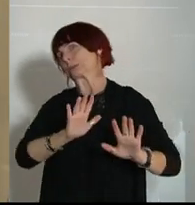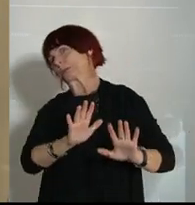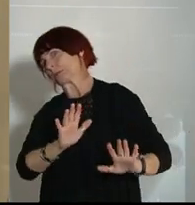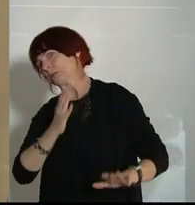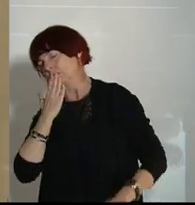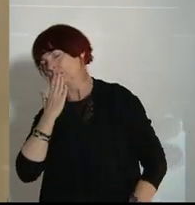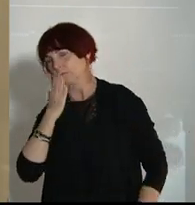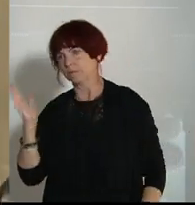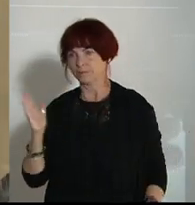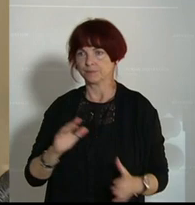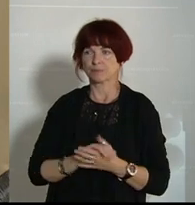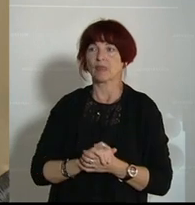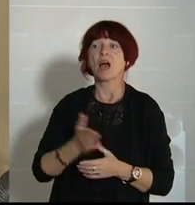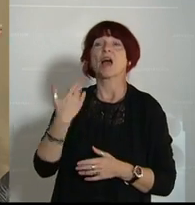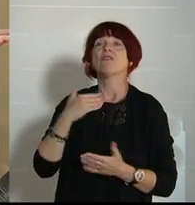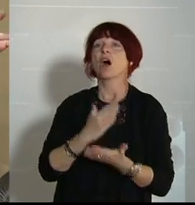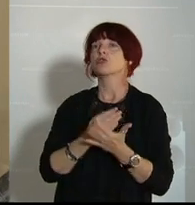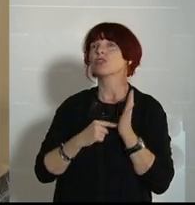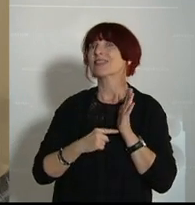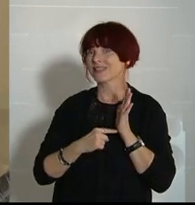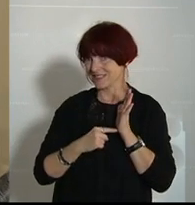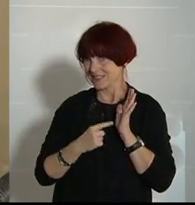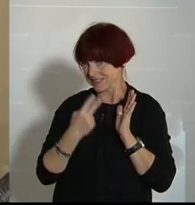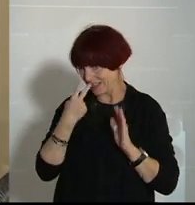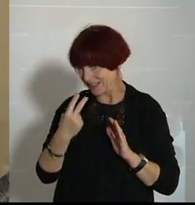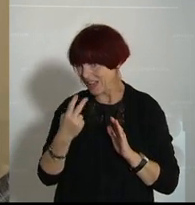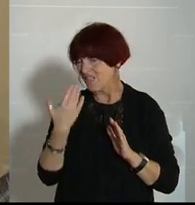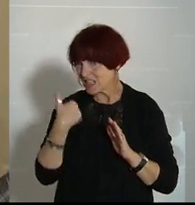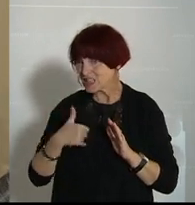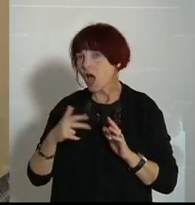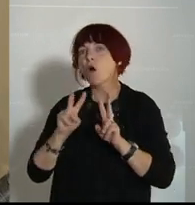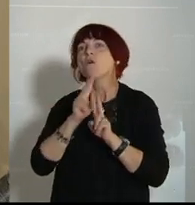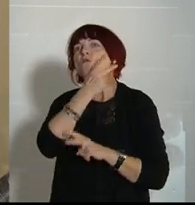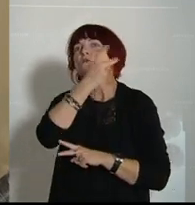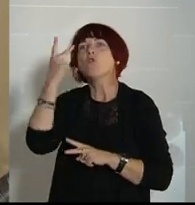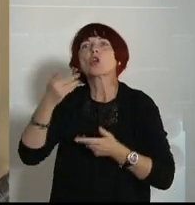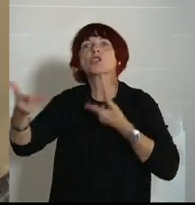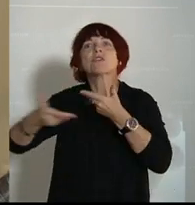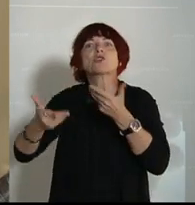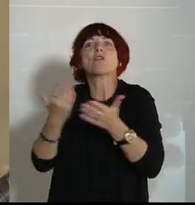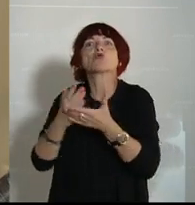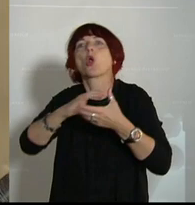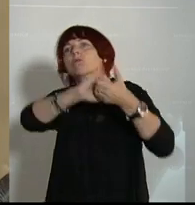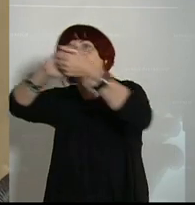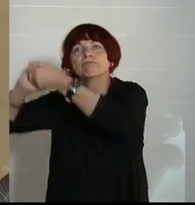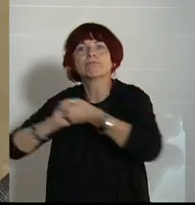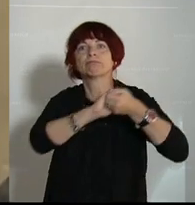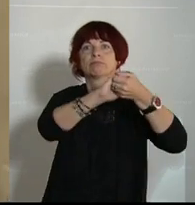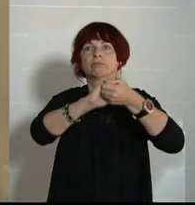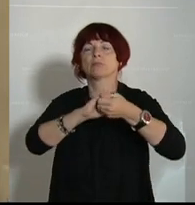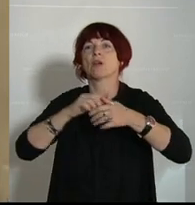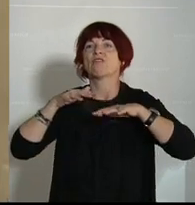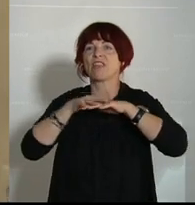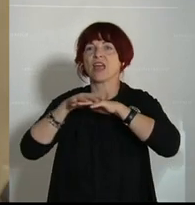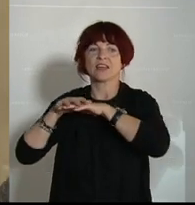Was wir gesehen haben, ist, dass wir eine Volkswirtschaft sind. Wir sind eine vernetzte Wirtschaft. Und weil ich das Bild hier da bekommen habe, das ja irgendwie sehr